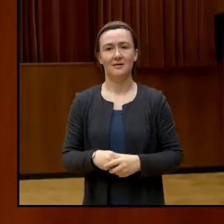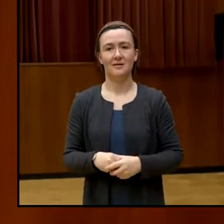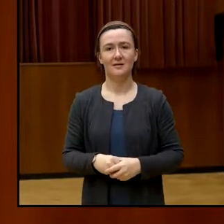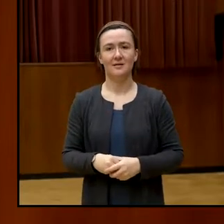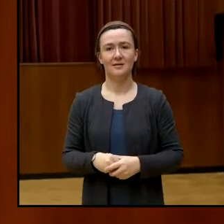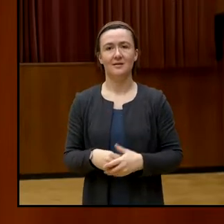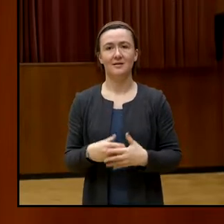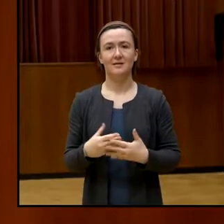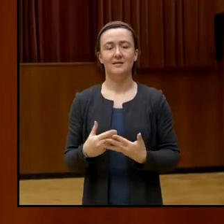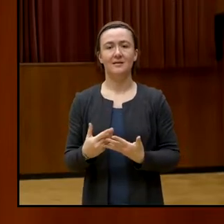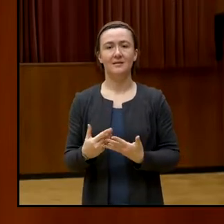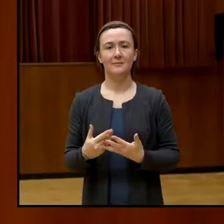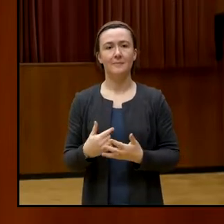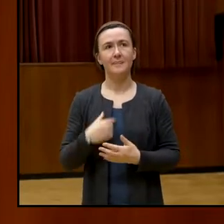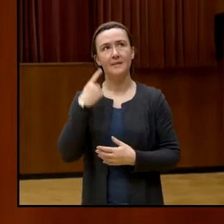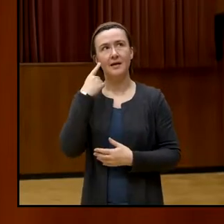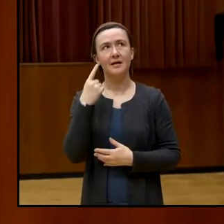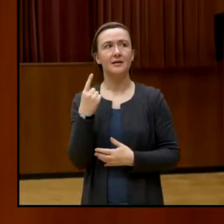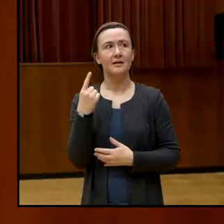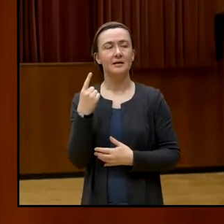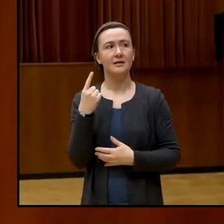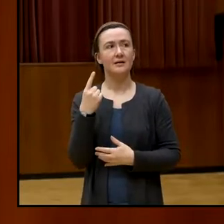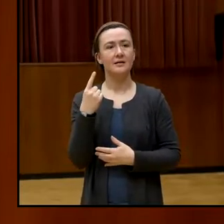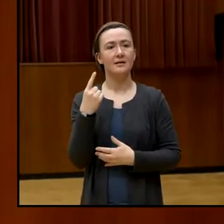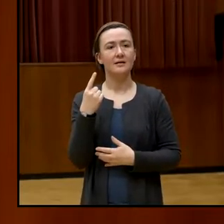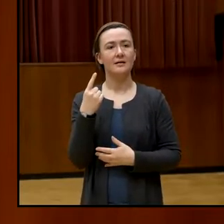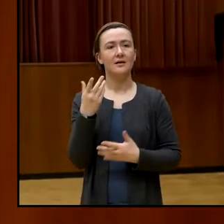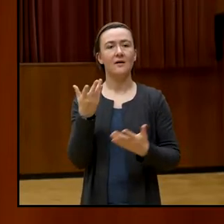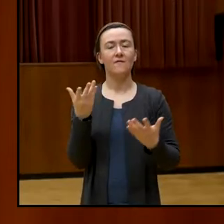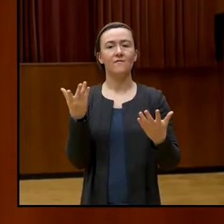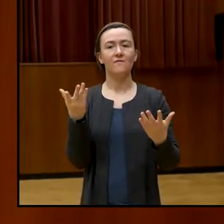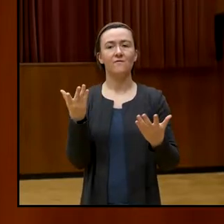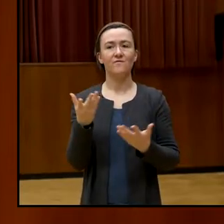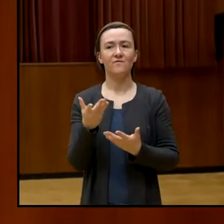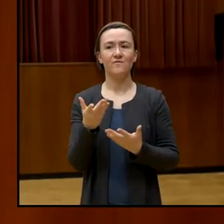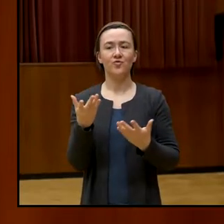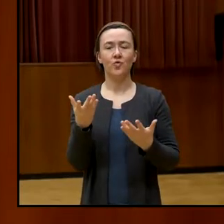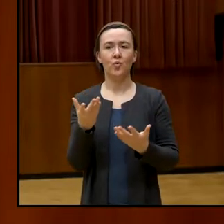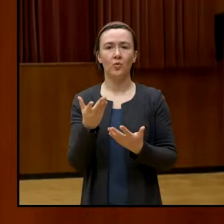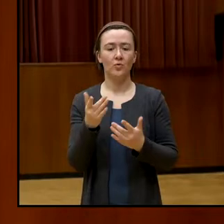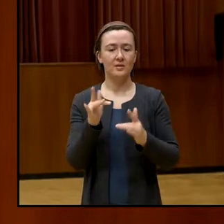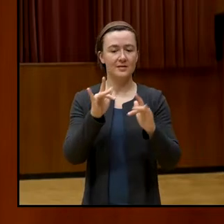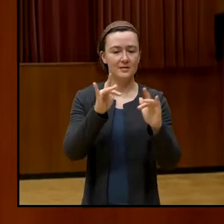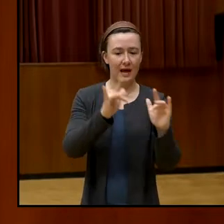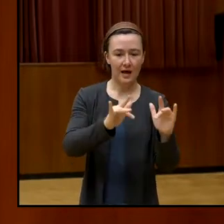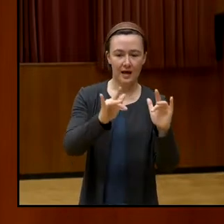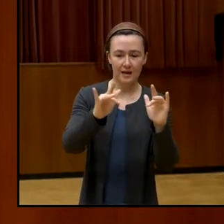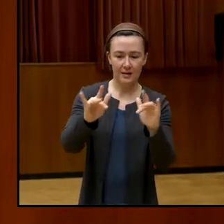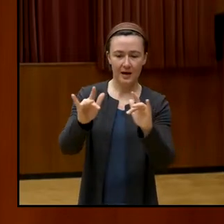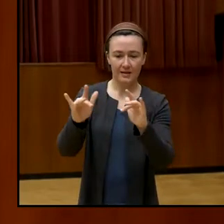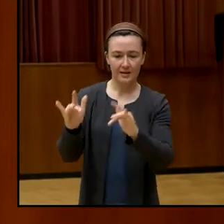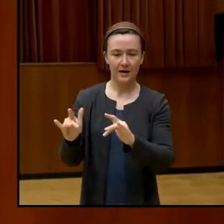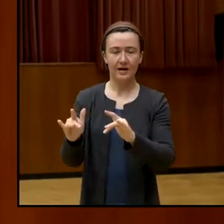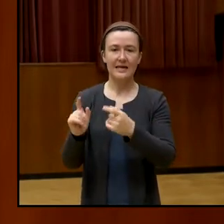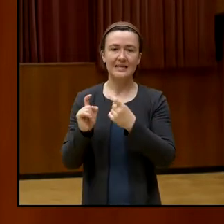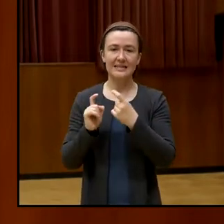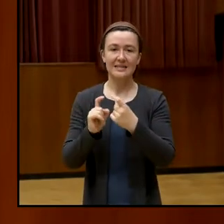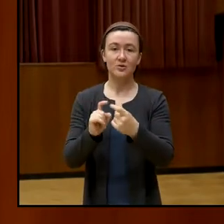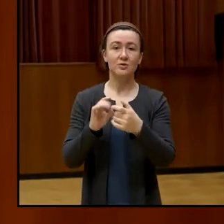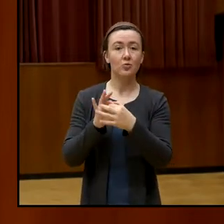also, ich denke mal, gibt, es gibt überall dort, wo man Diskussionen organisiert,